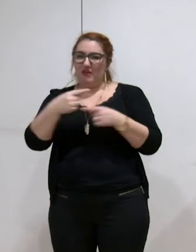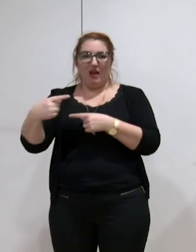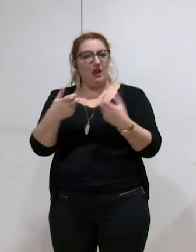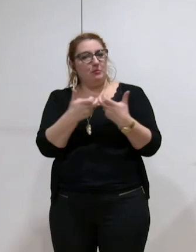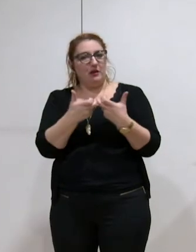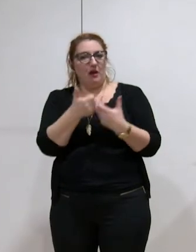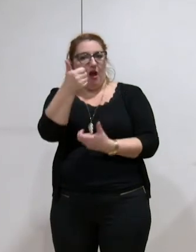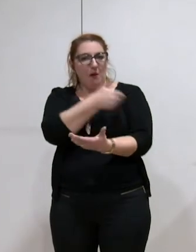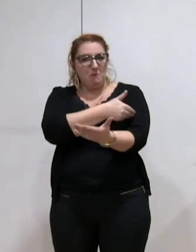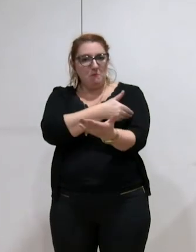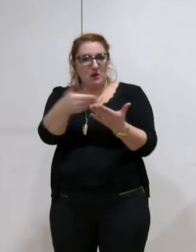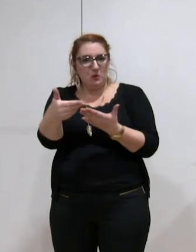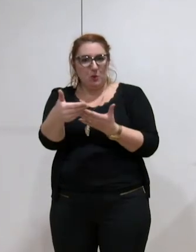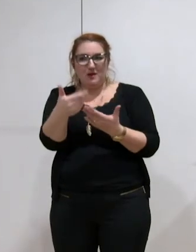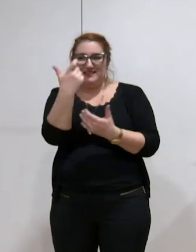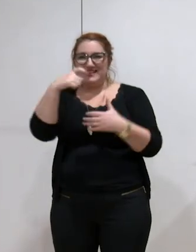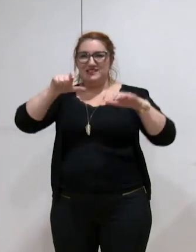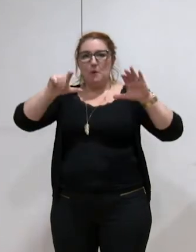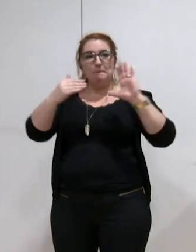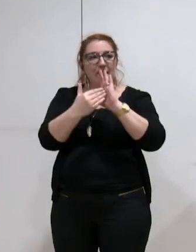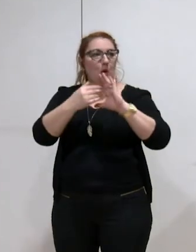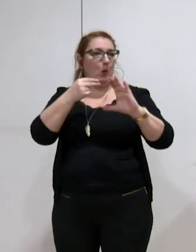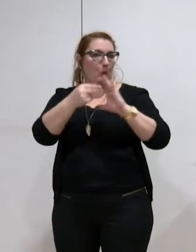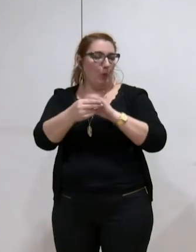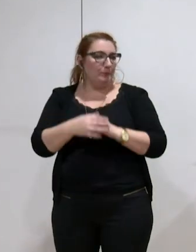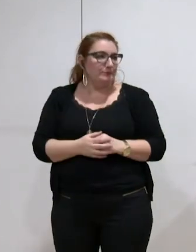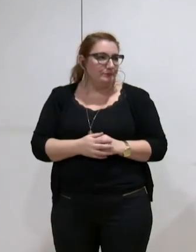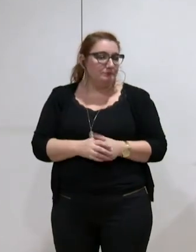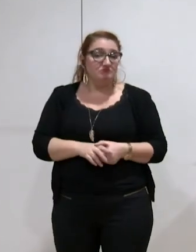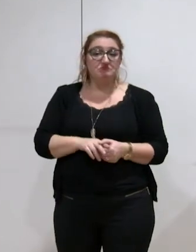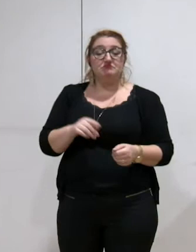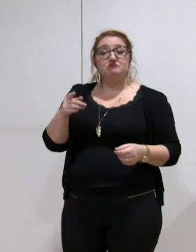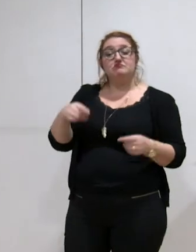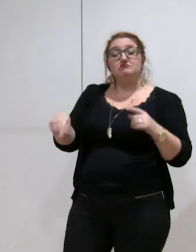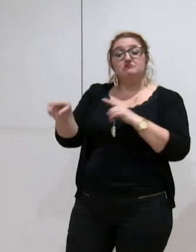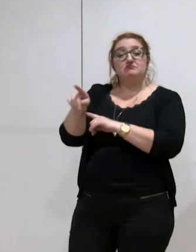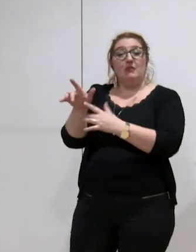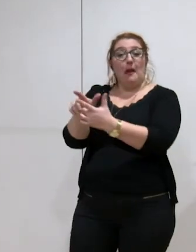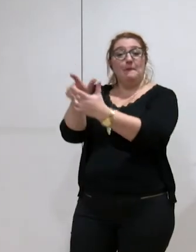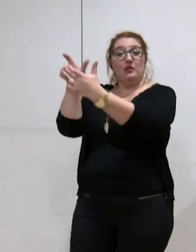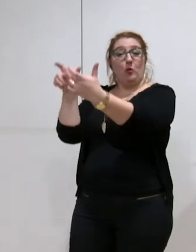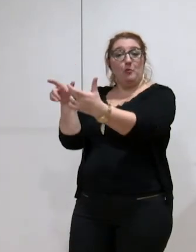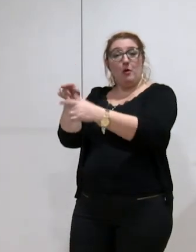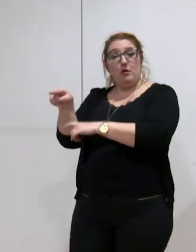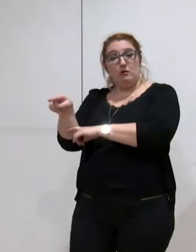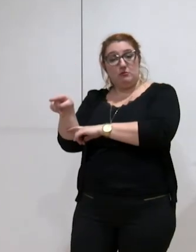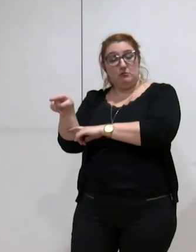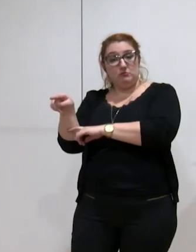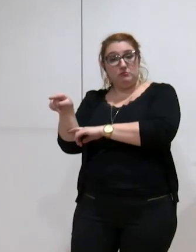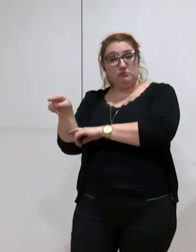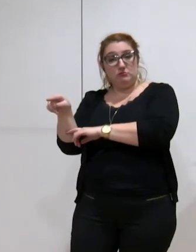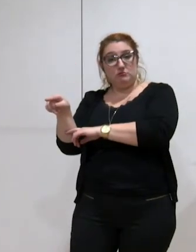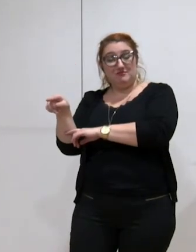Quel a été le coût enregistré réellement par les métropoles pour cette compétence ? Il a été de 4